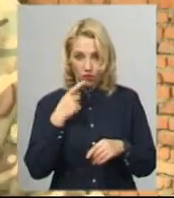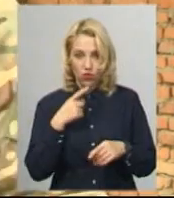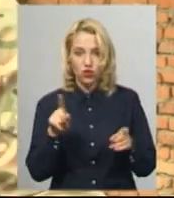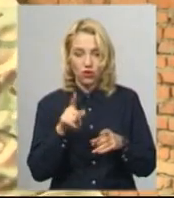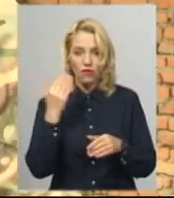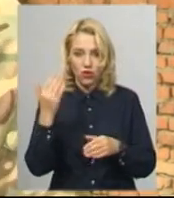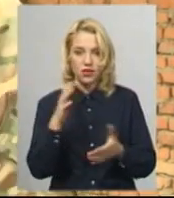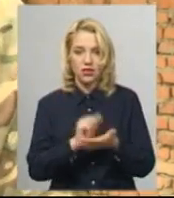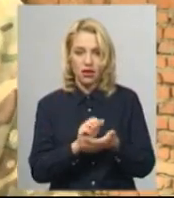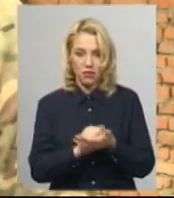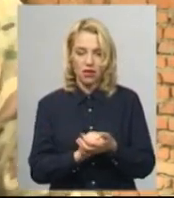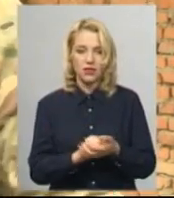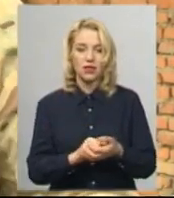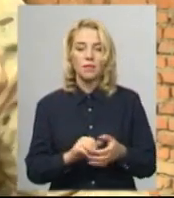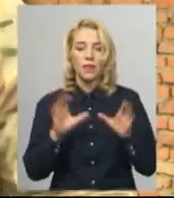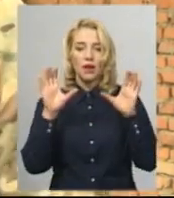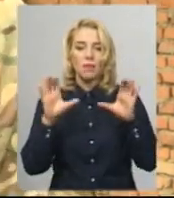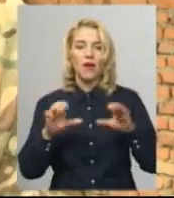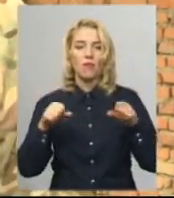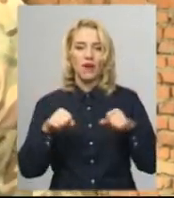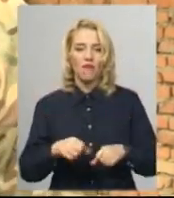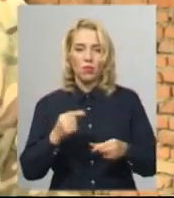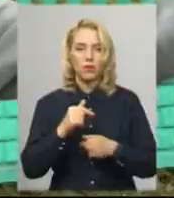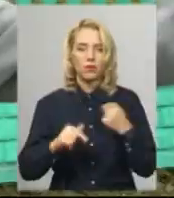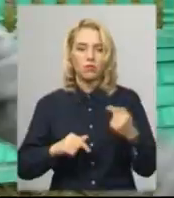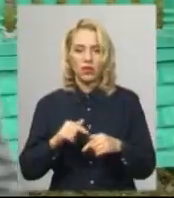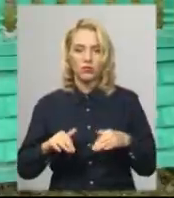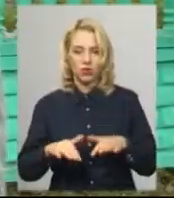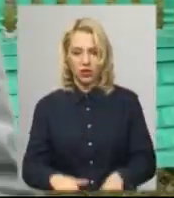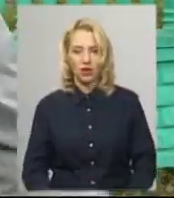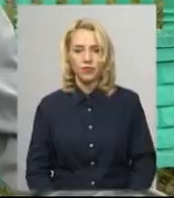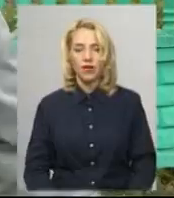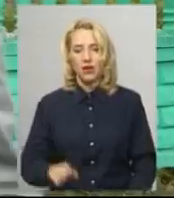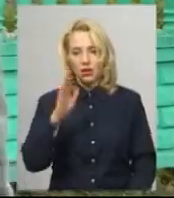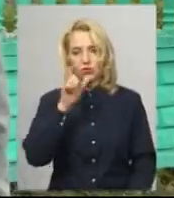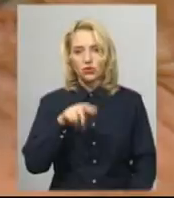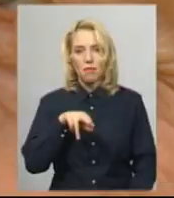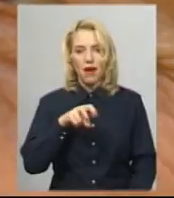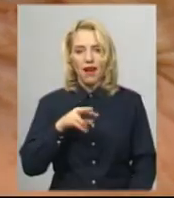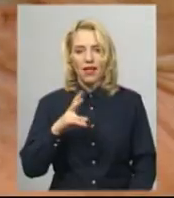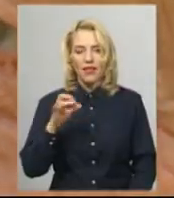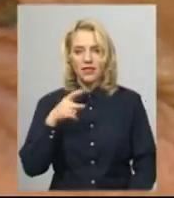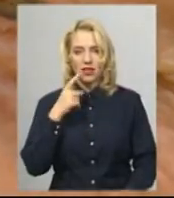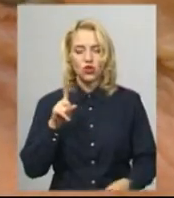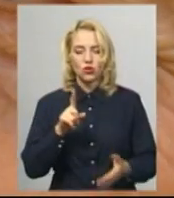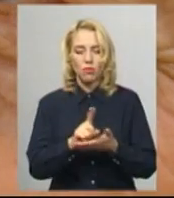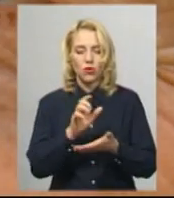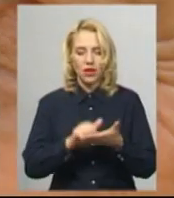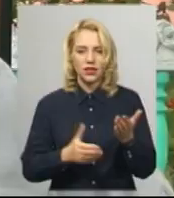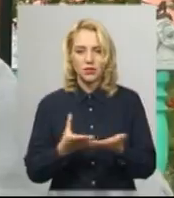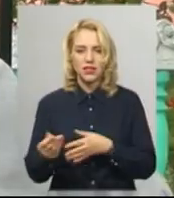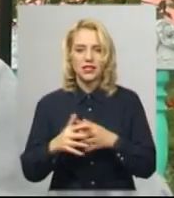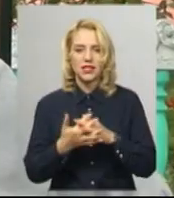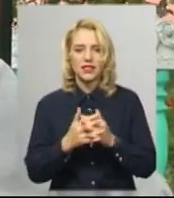правоправною підприємницькою діяльністю. Місцевий житель Василь Поляниця каже, хоче, аби податки сплачувалися до сільського